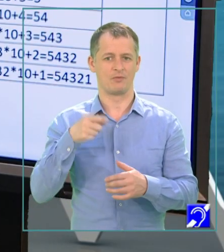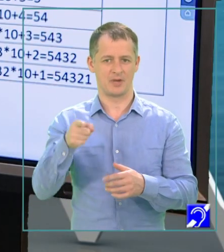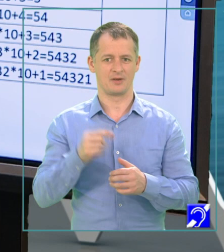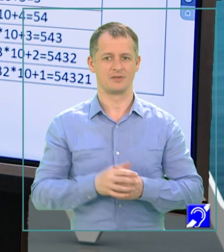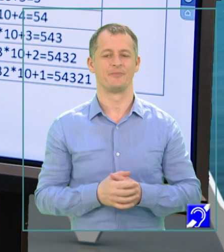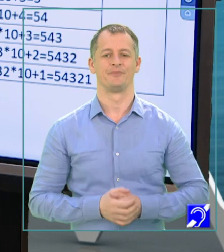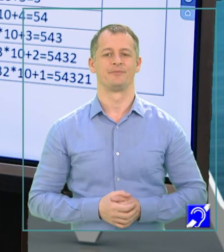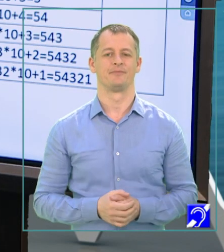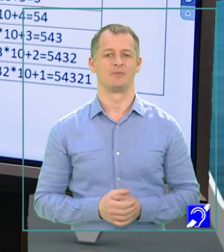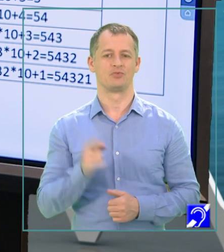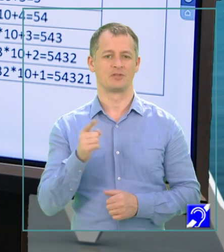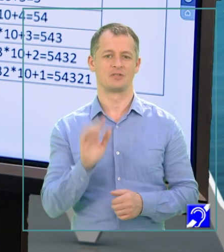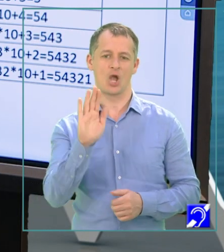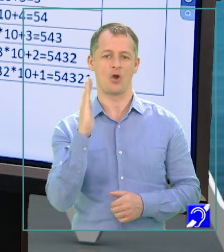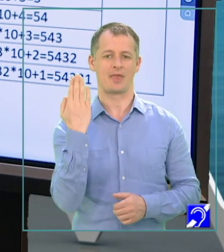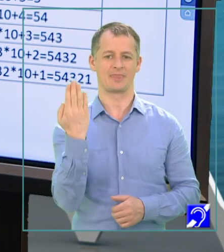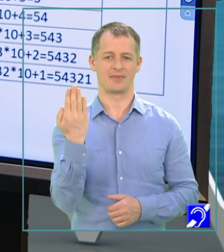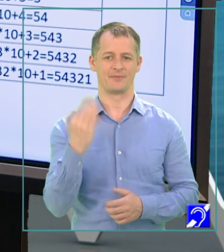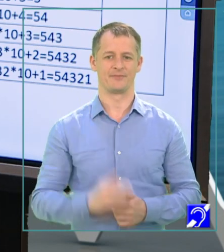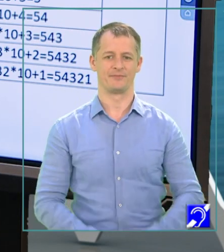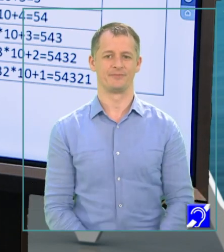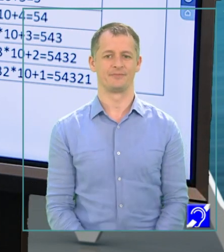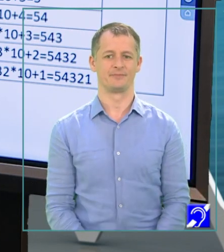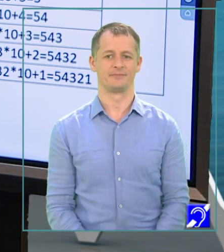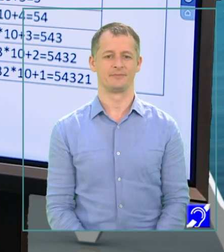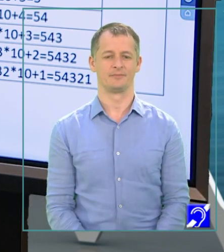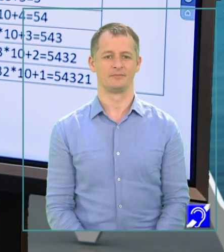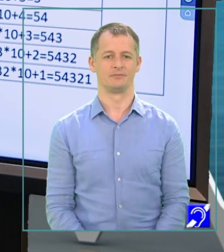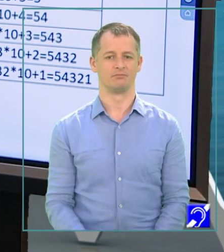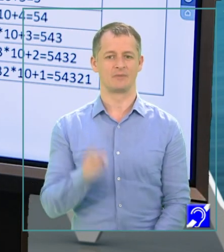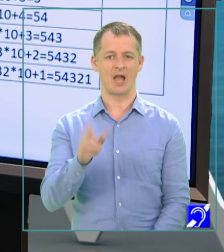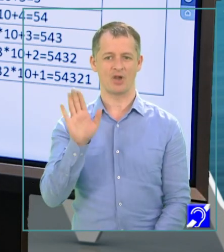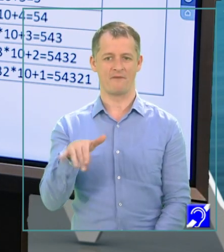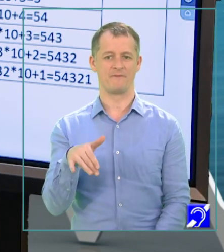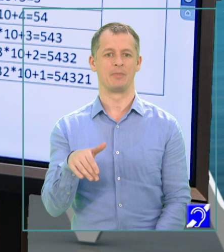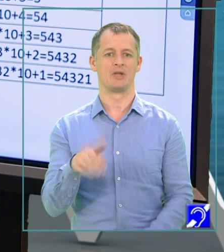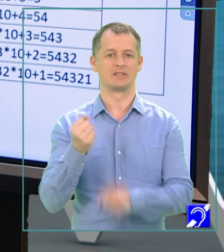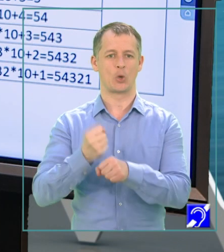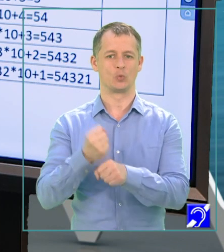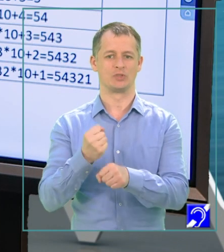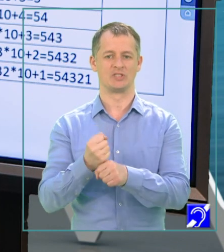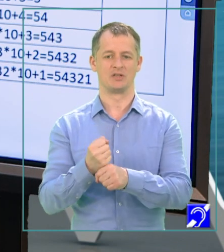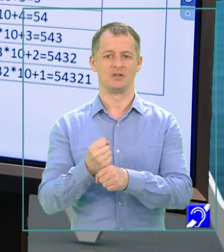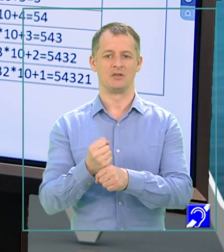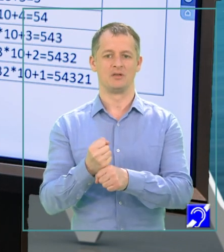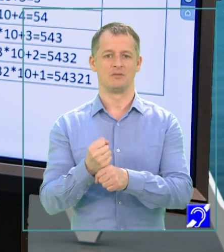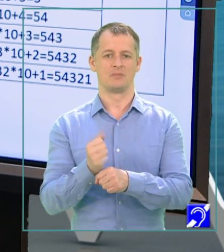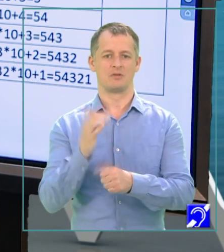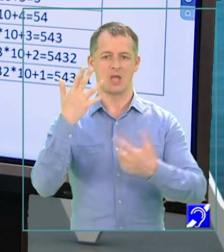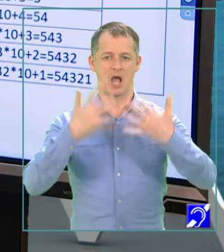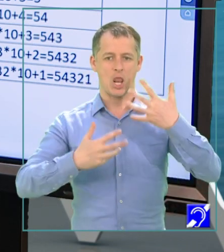cifra aici și aici este oglindit. Aici avem execuția algoritmului.